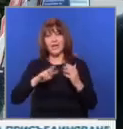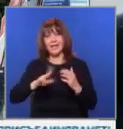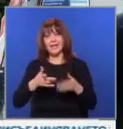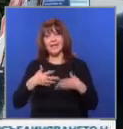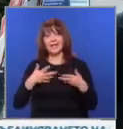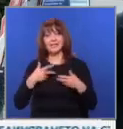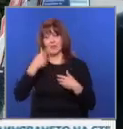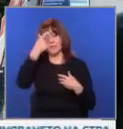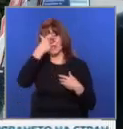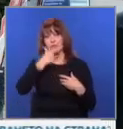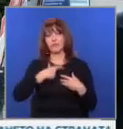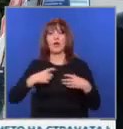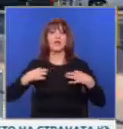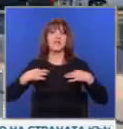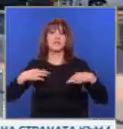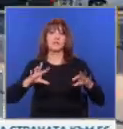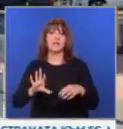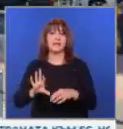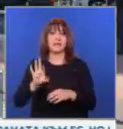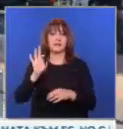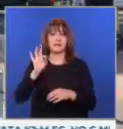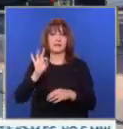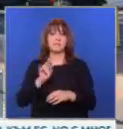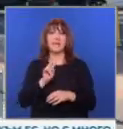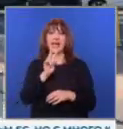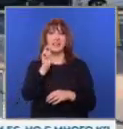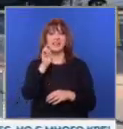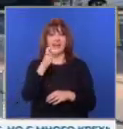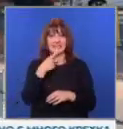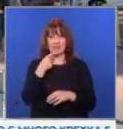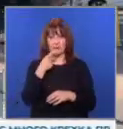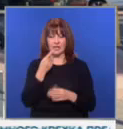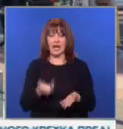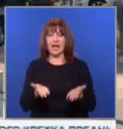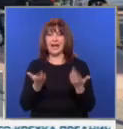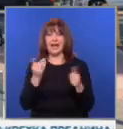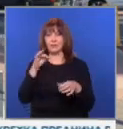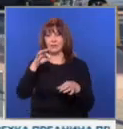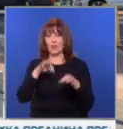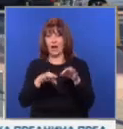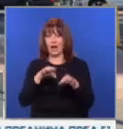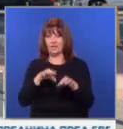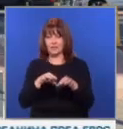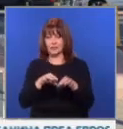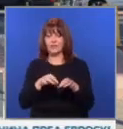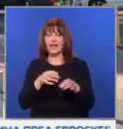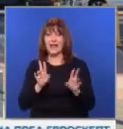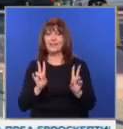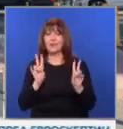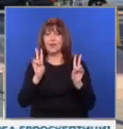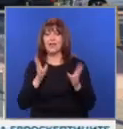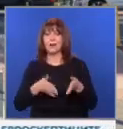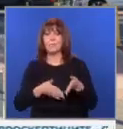повече индивидуална свобода да избирам. През 2020 година именно ранното гласуване на демократите помогна за